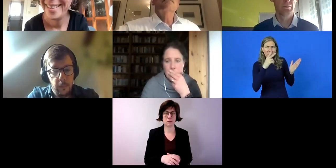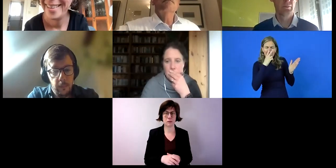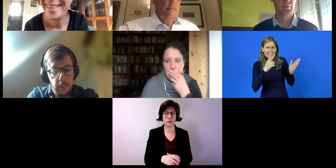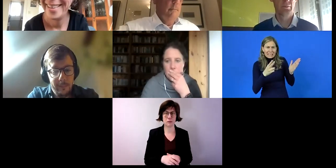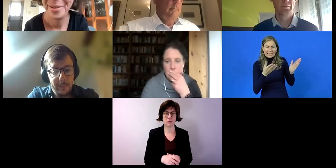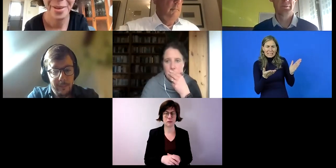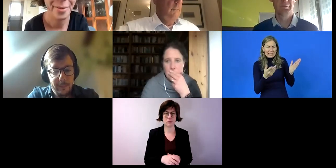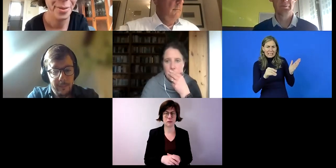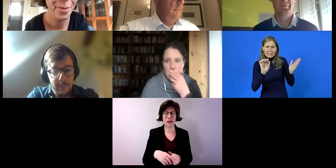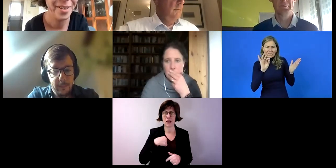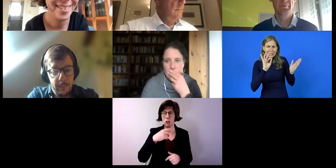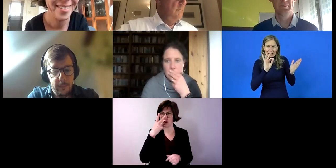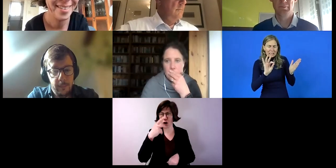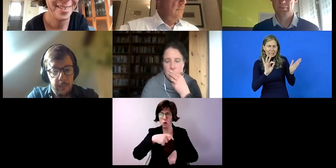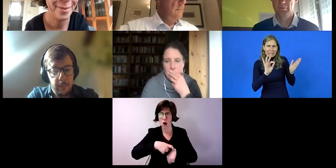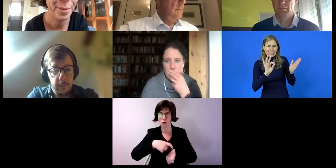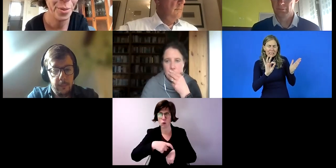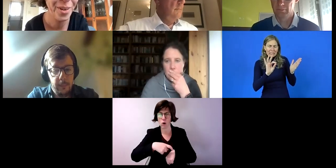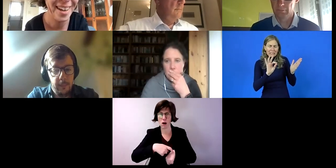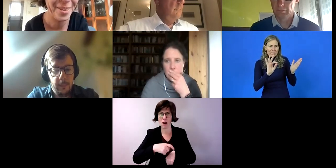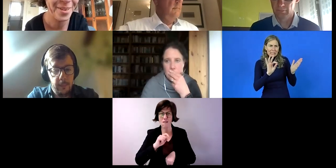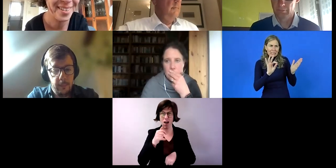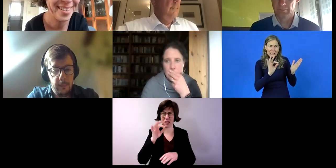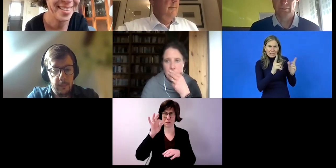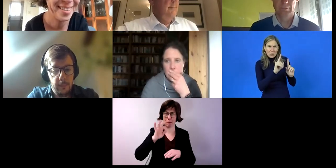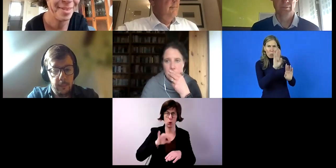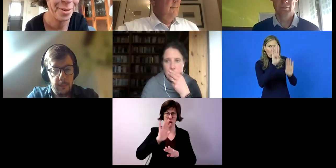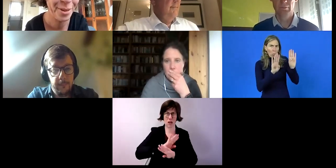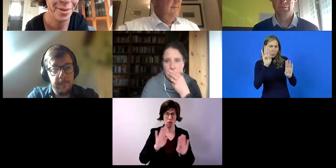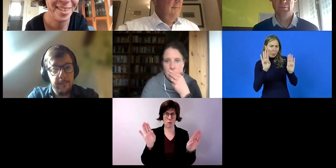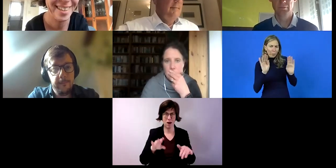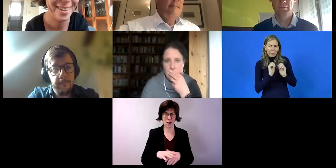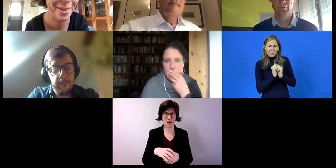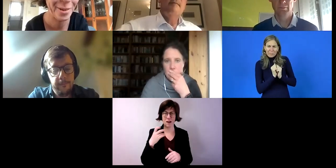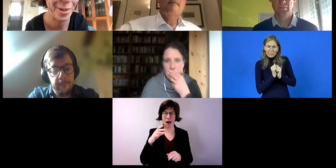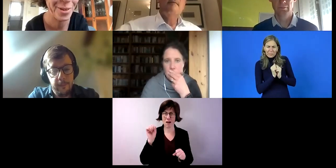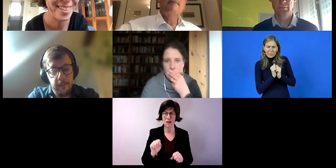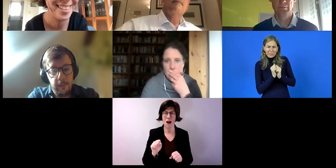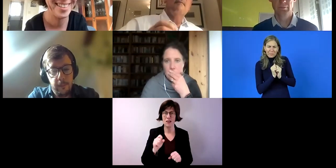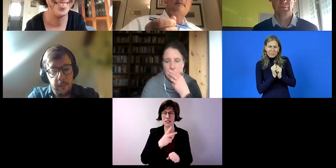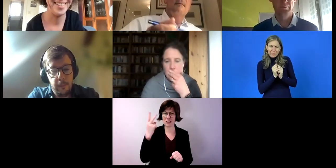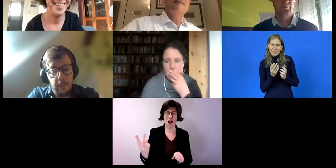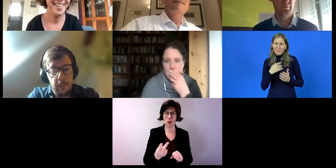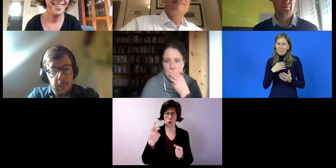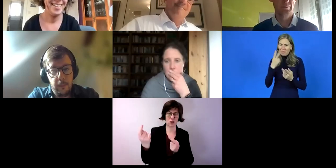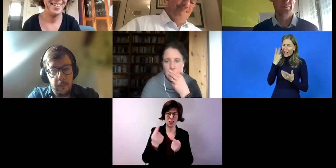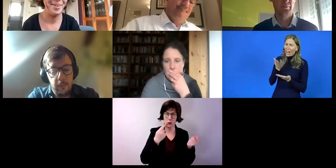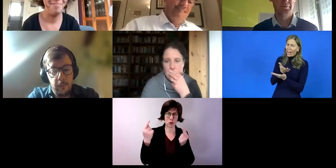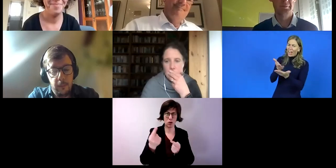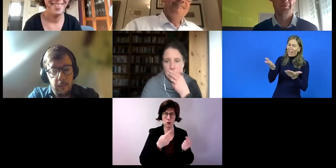Ja, ich gucke auf die Uhr. Es ist fast Punktlandung. Natürlich können wir sicherlich noch zwei Stunden sitzen und